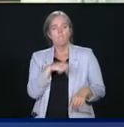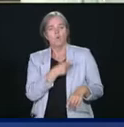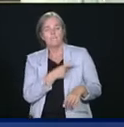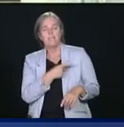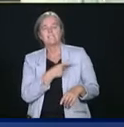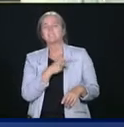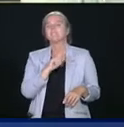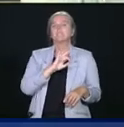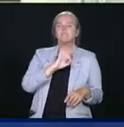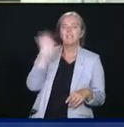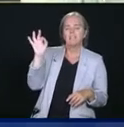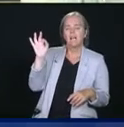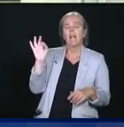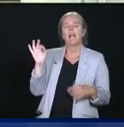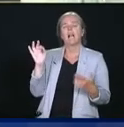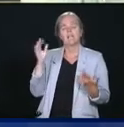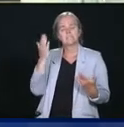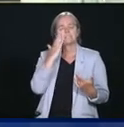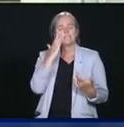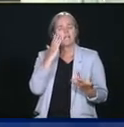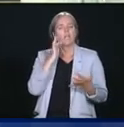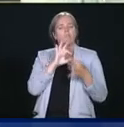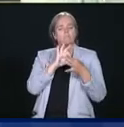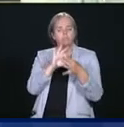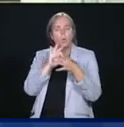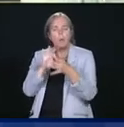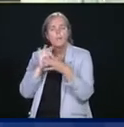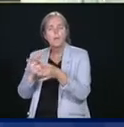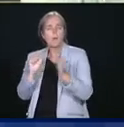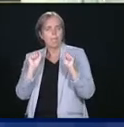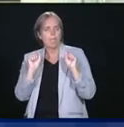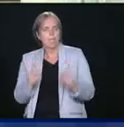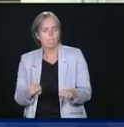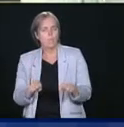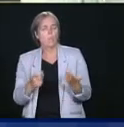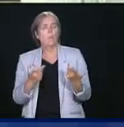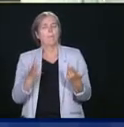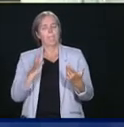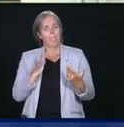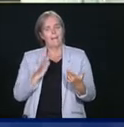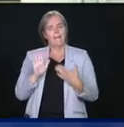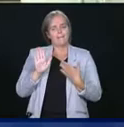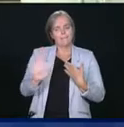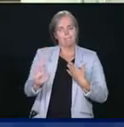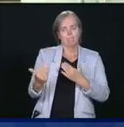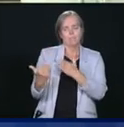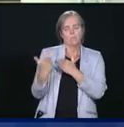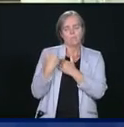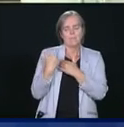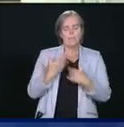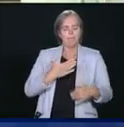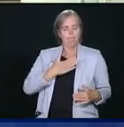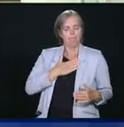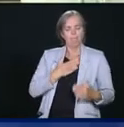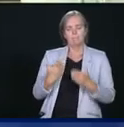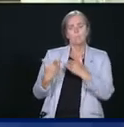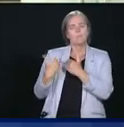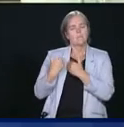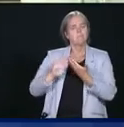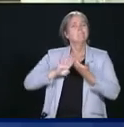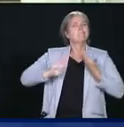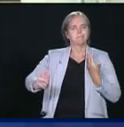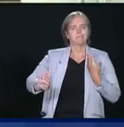sur différents champs de compétences, et on va toujours le faire de manière respectueuse en travaillant en partenariat pour tous les